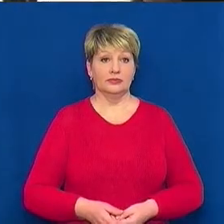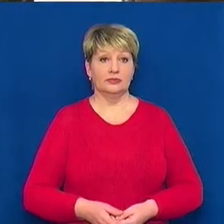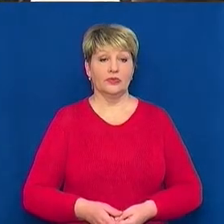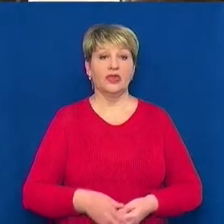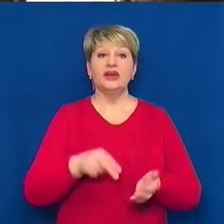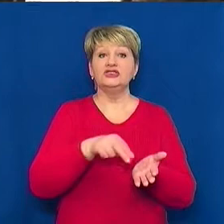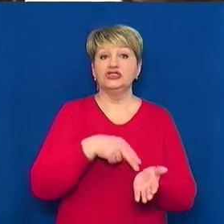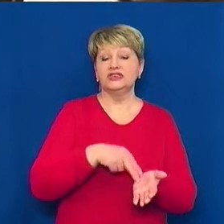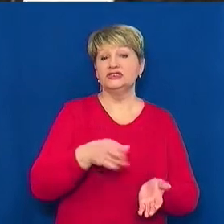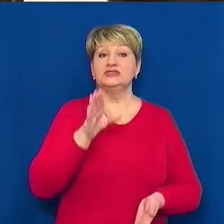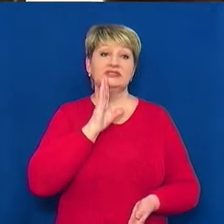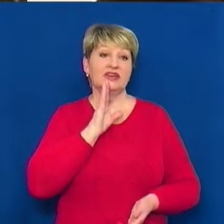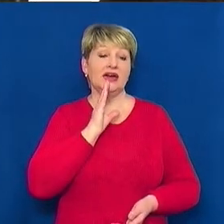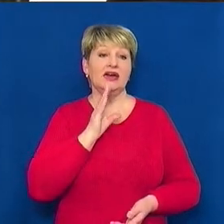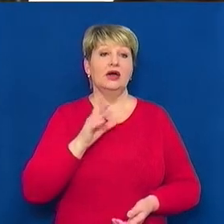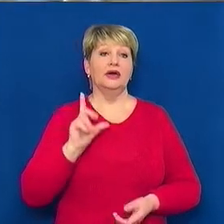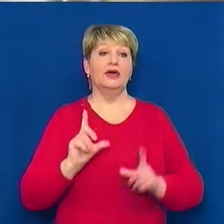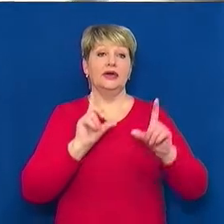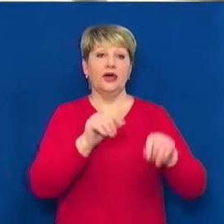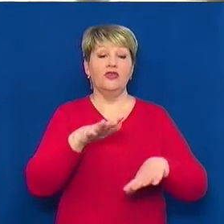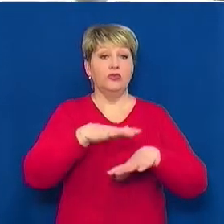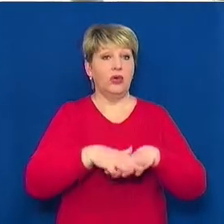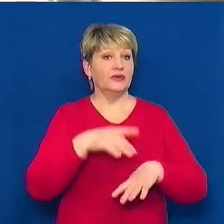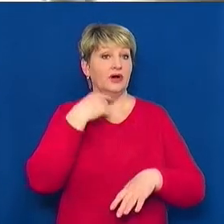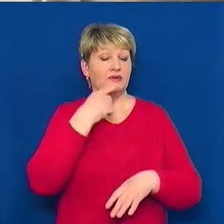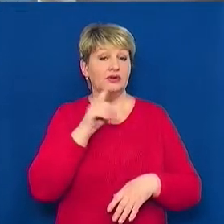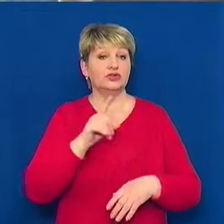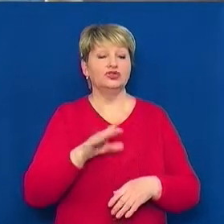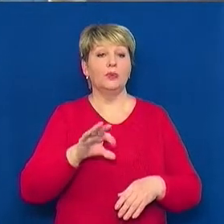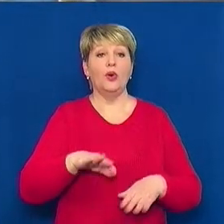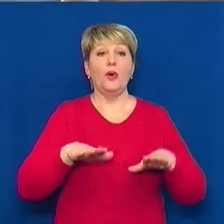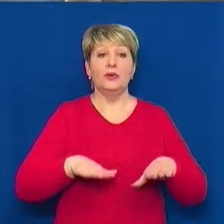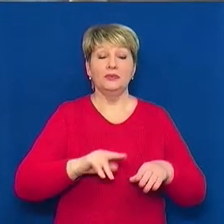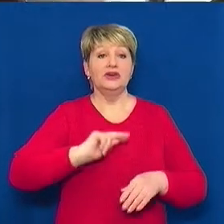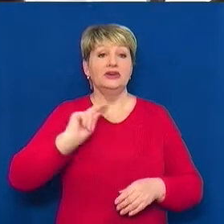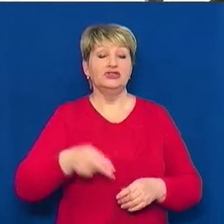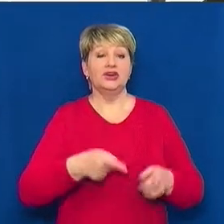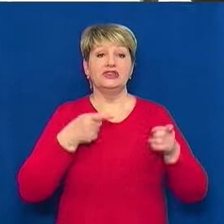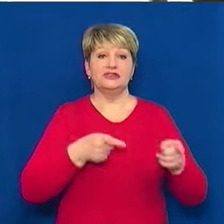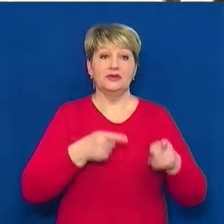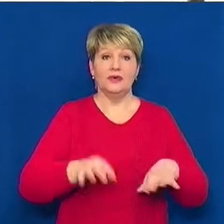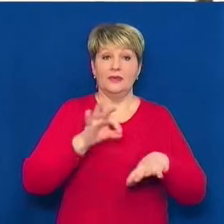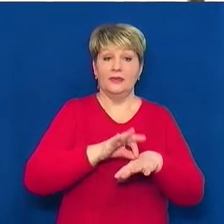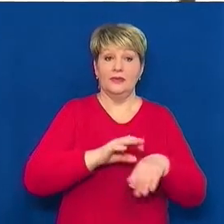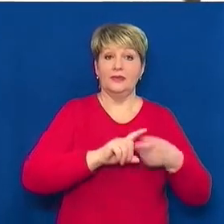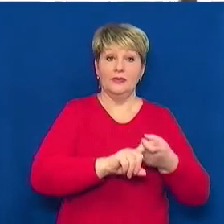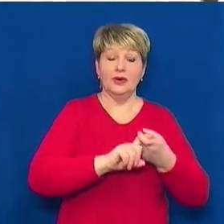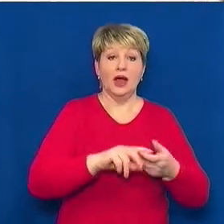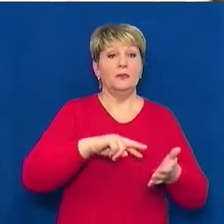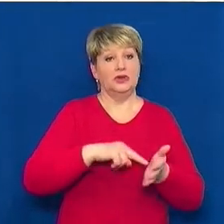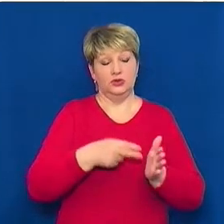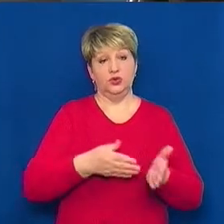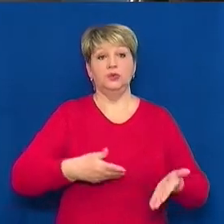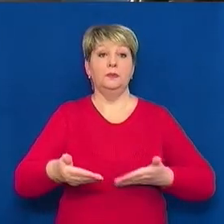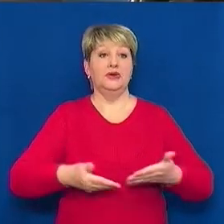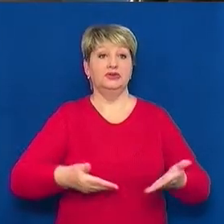Черкащанка Тетяна Вінниченко їде в банк. Говорить, що по місто через загрозу інфікуватися коронавірусною інфекцією планує ходити пішки.